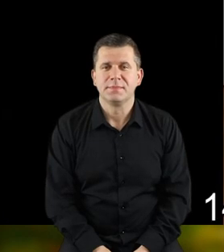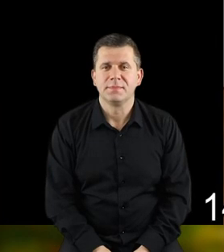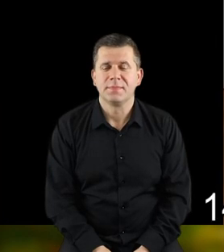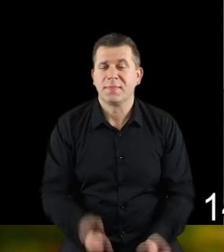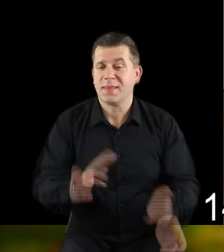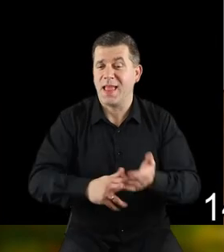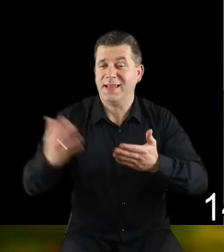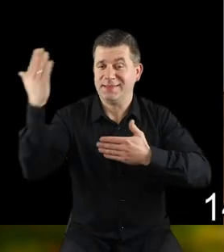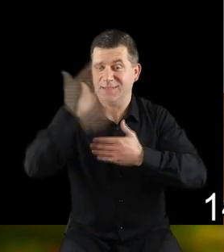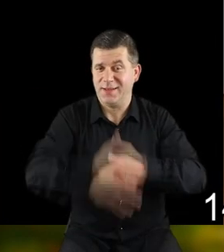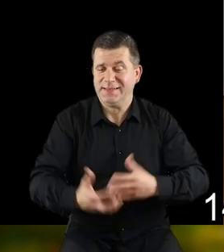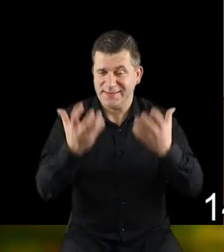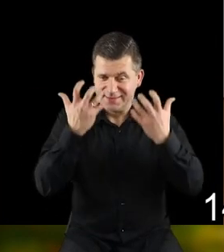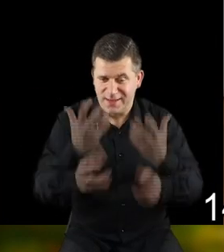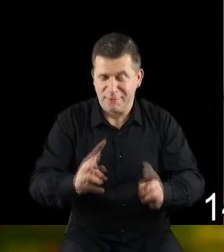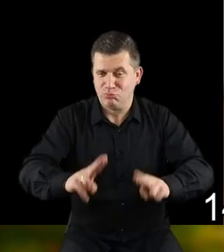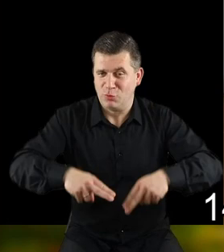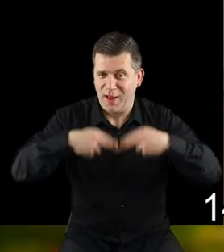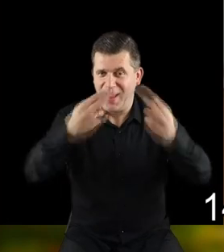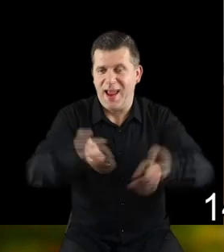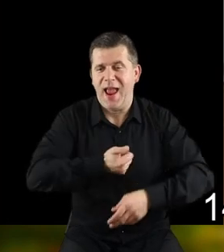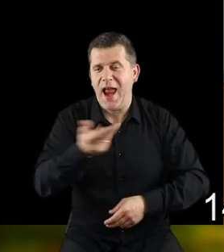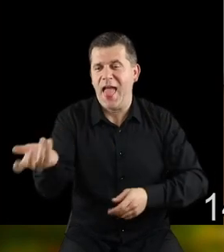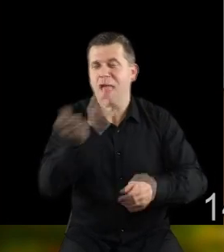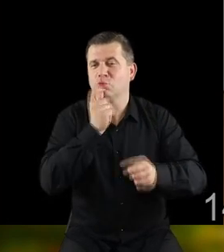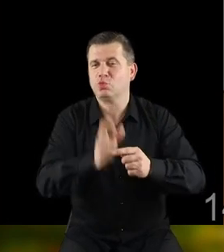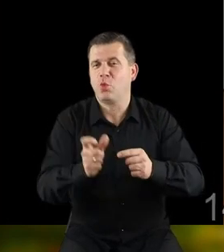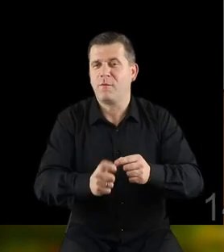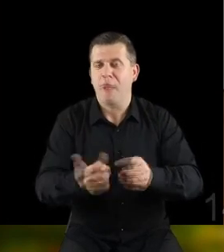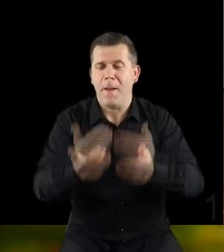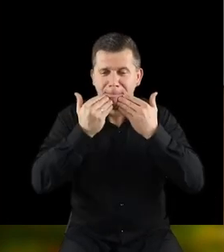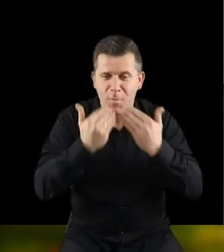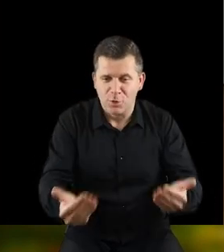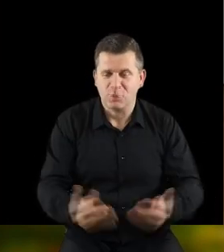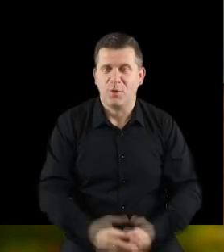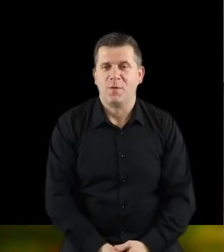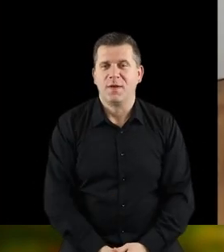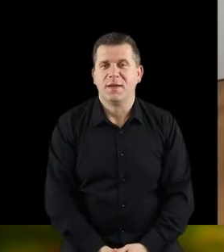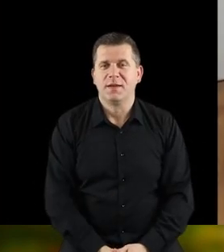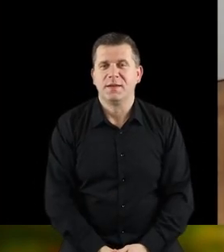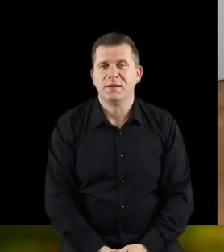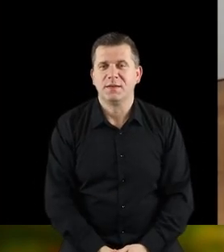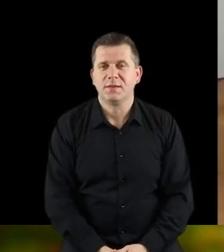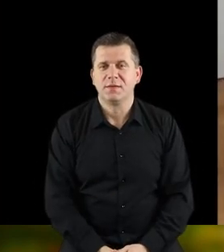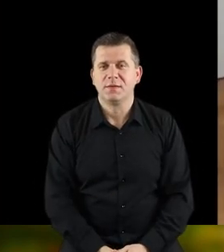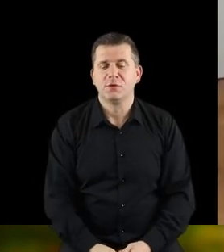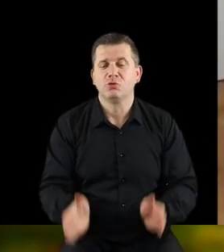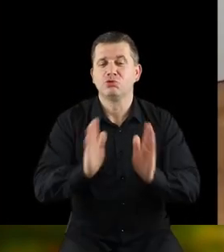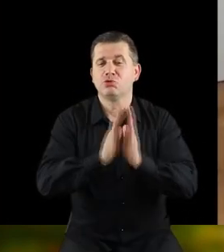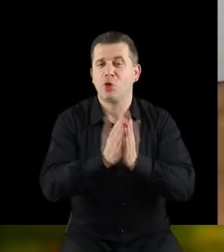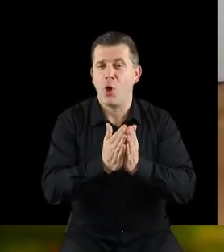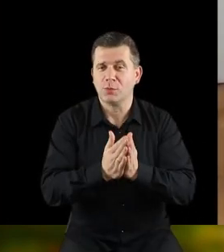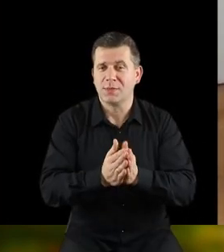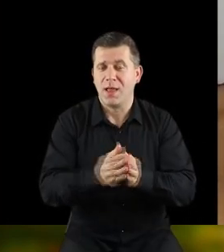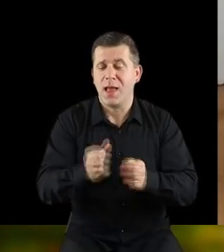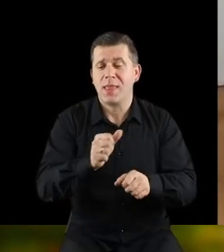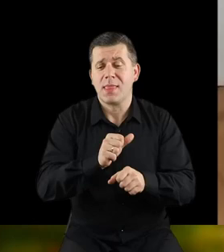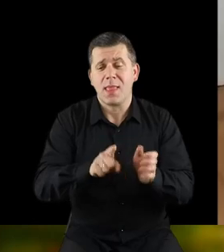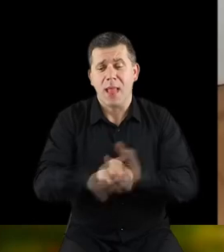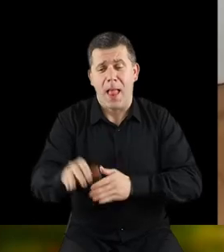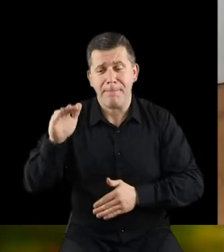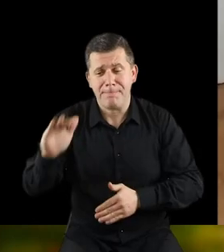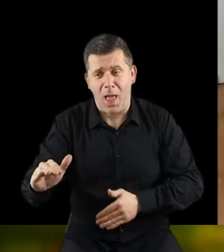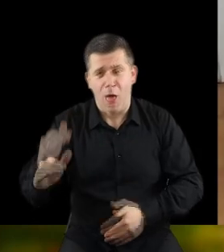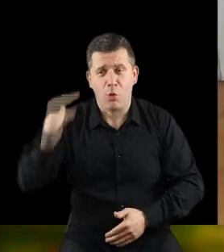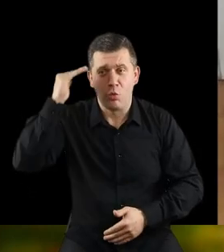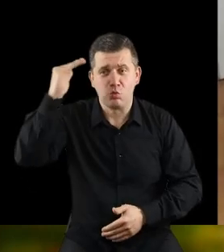A na zakończenie chcielibyśmy przekazać kilka słów w ramach podziękowania. Książka jest dla